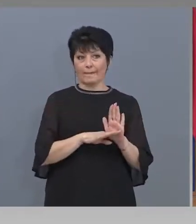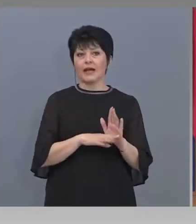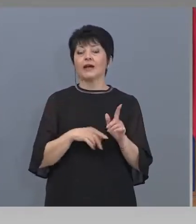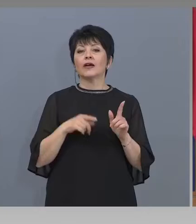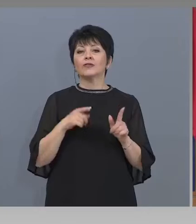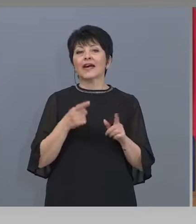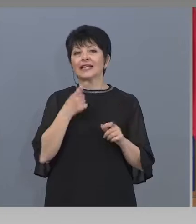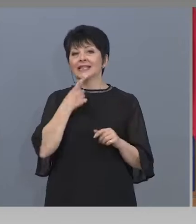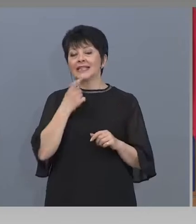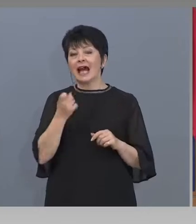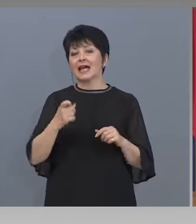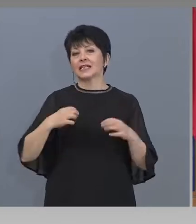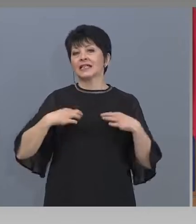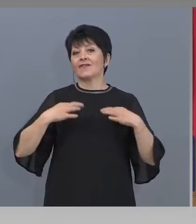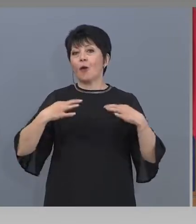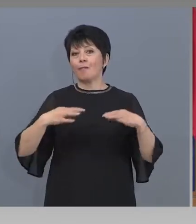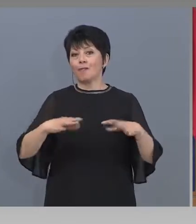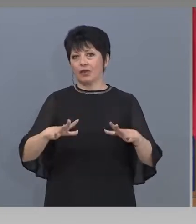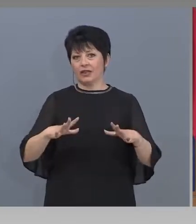имат право да кандидатстват там.